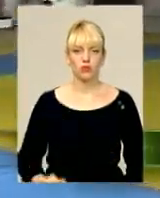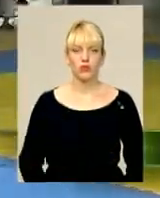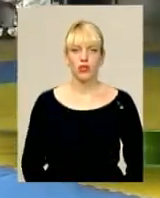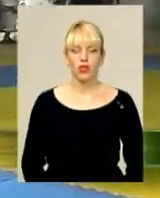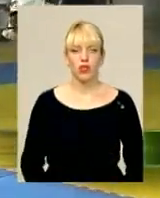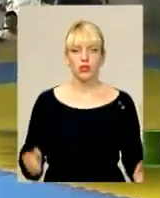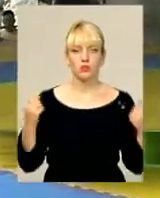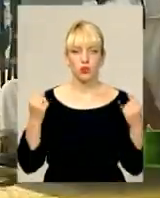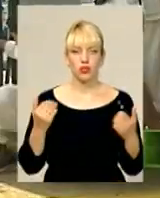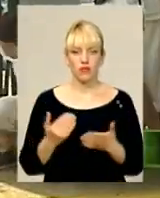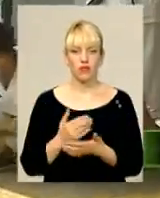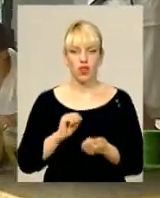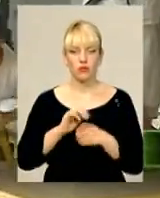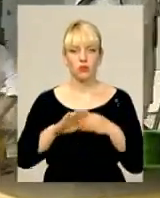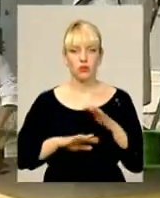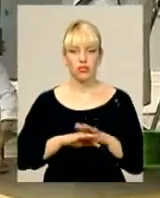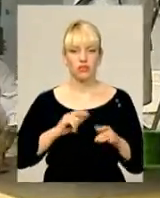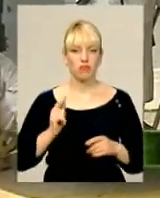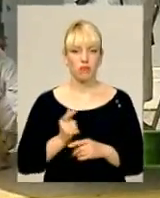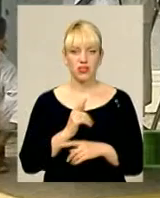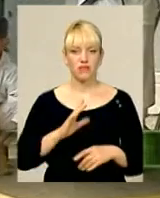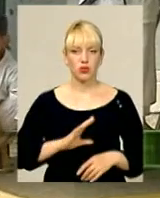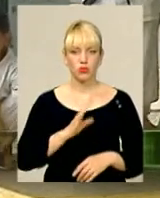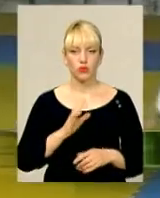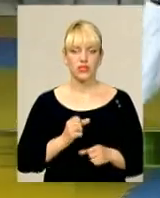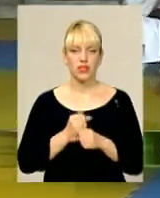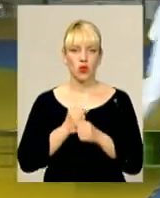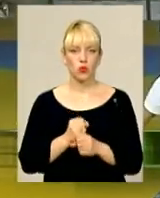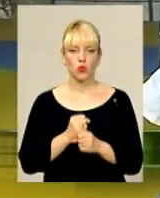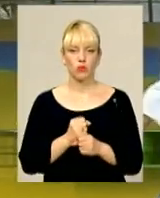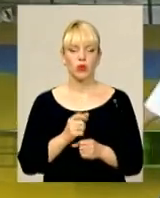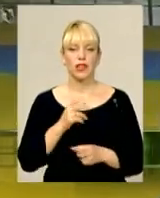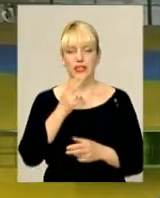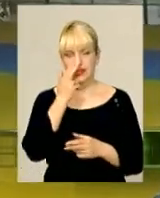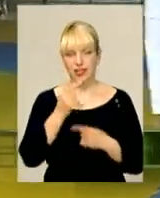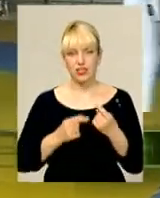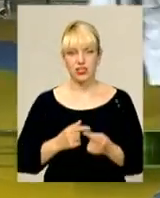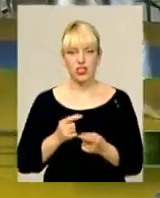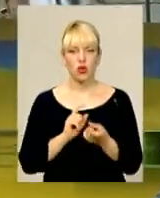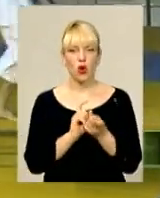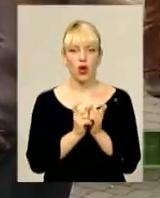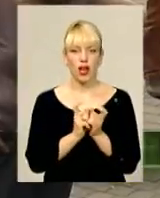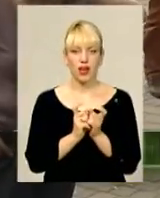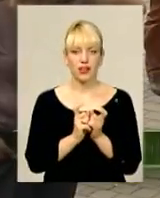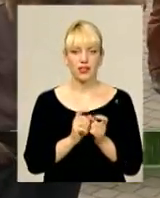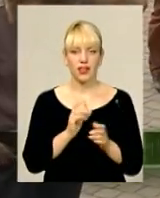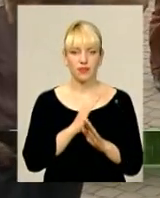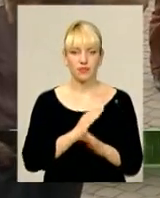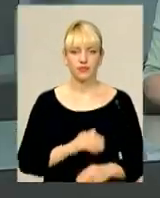Спортивні новини. У Кам'янці-Подільському вперше відбувся Кубок України з традиційного карате у командних поєдинках.